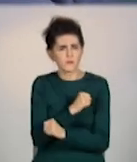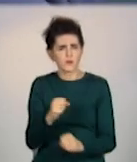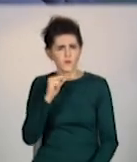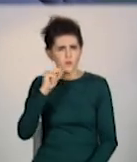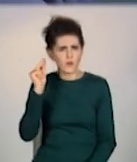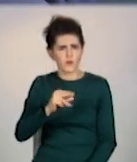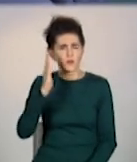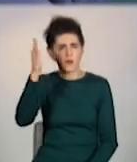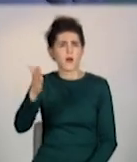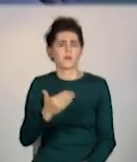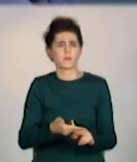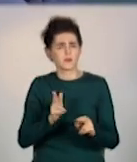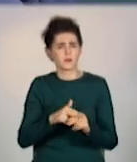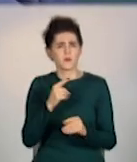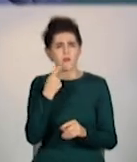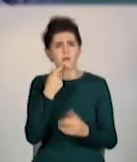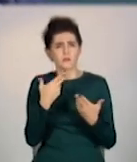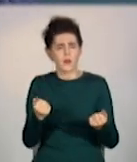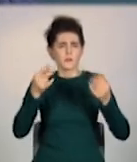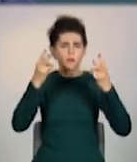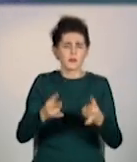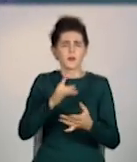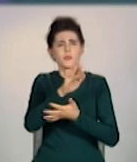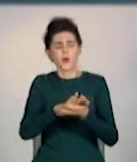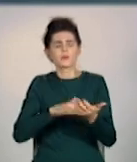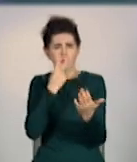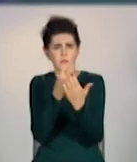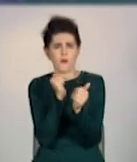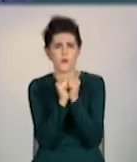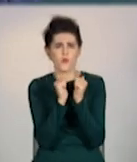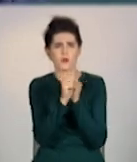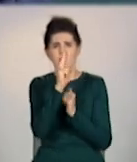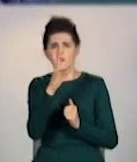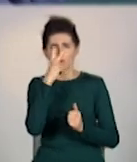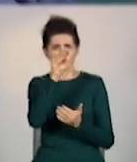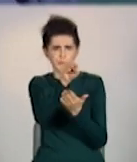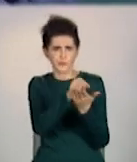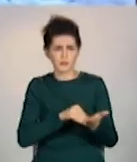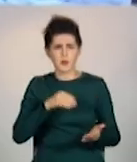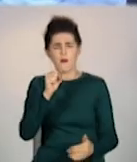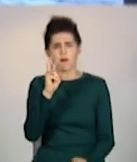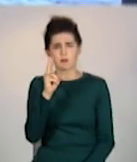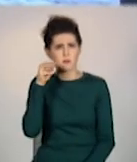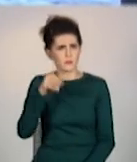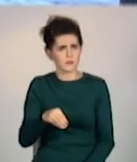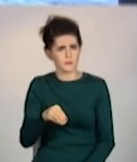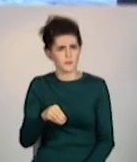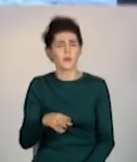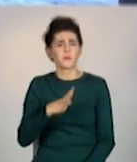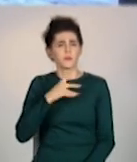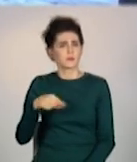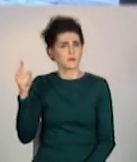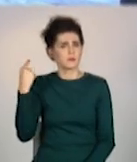пострадало, посмотримо по місту. По кожній квартирі описуємо, повністю авто зіставляємо. Ще минулого